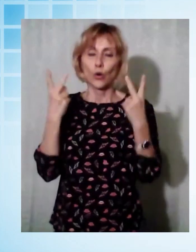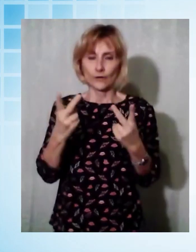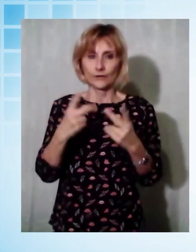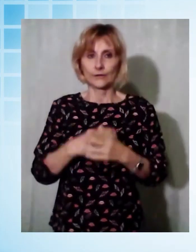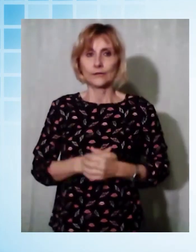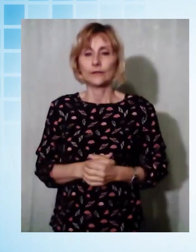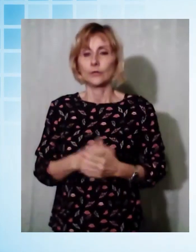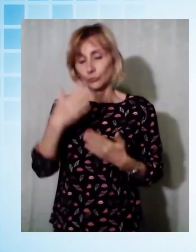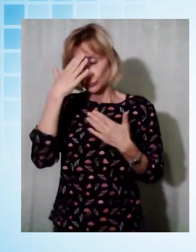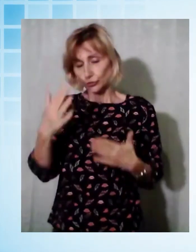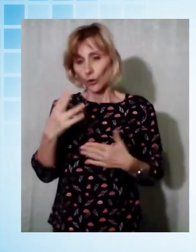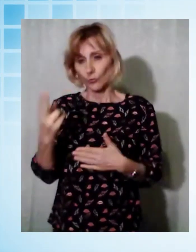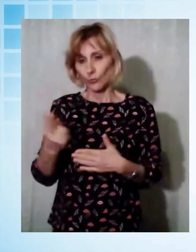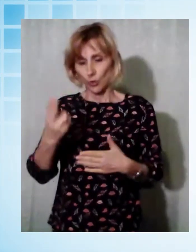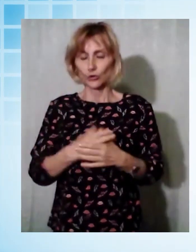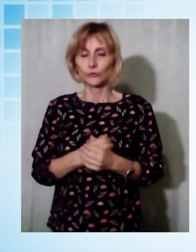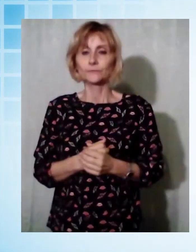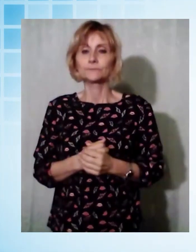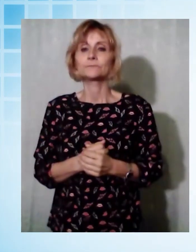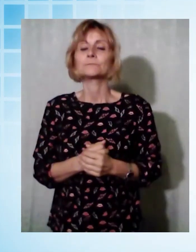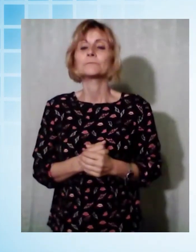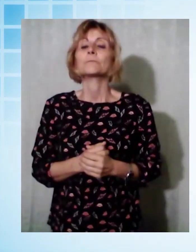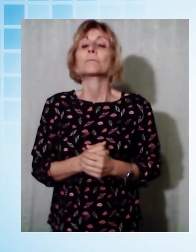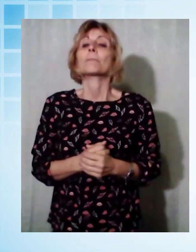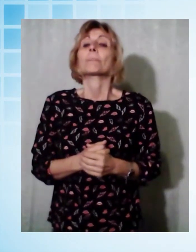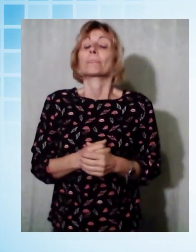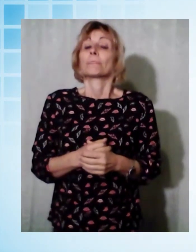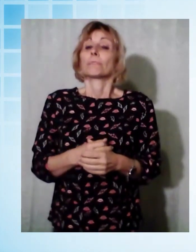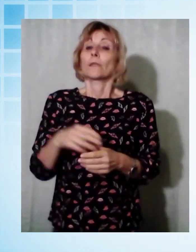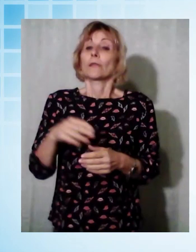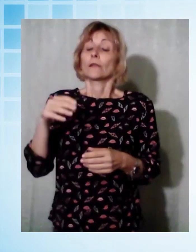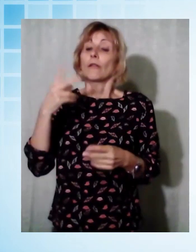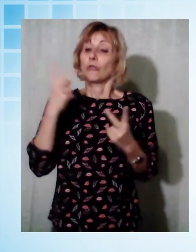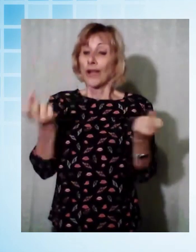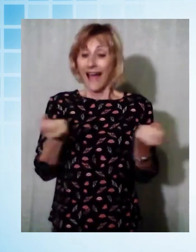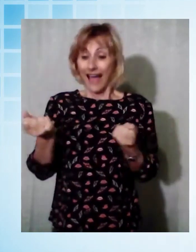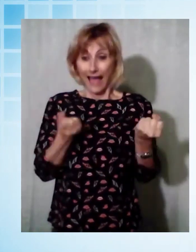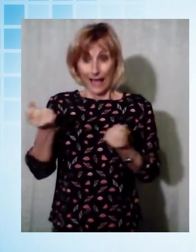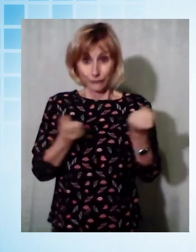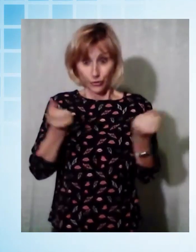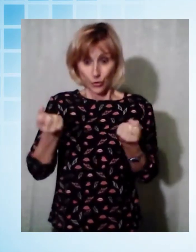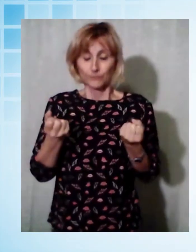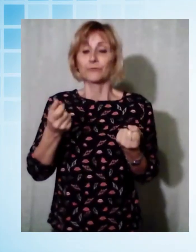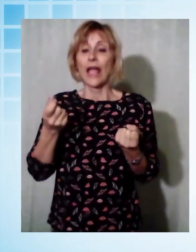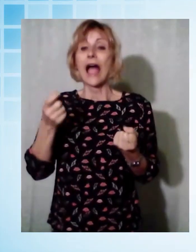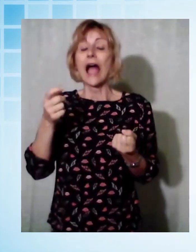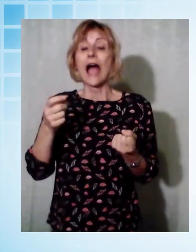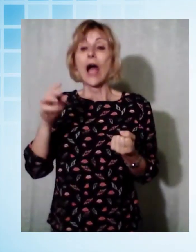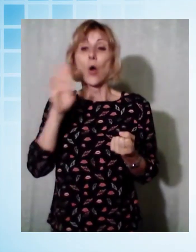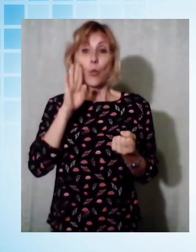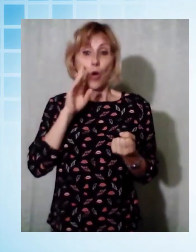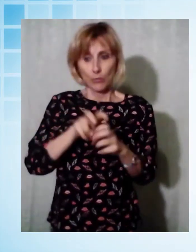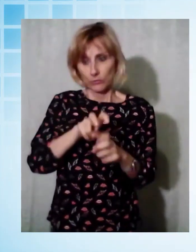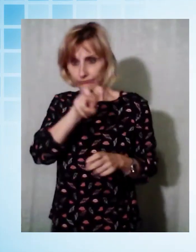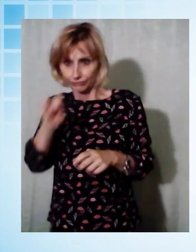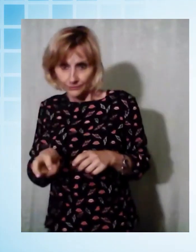Un uomo di 55 anni è morto dopo essere caduto da un camion, la tragedia che è costata la vita a Donato